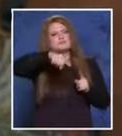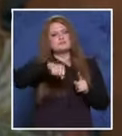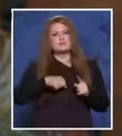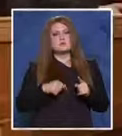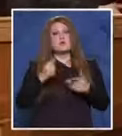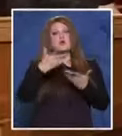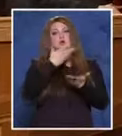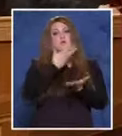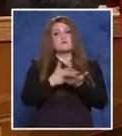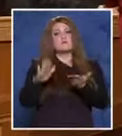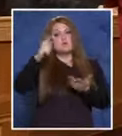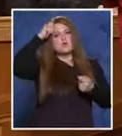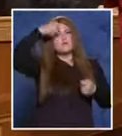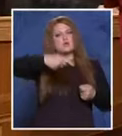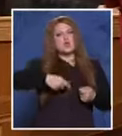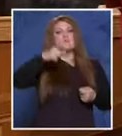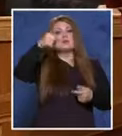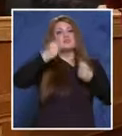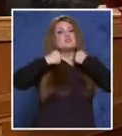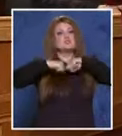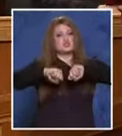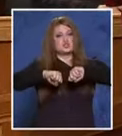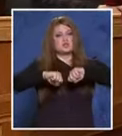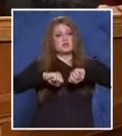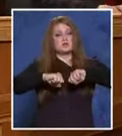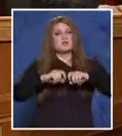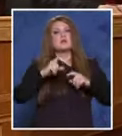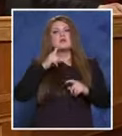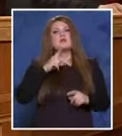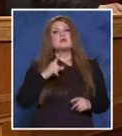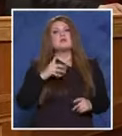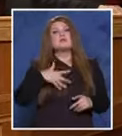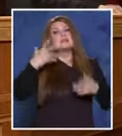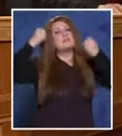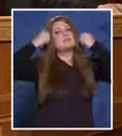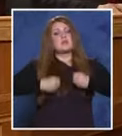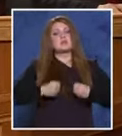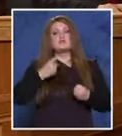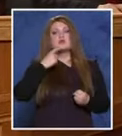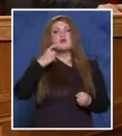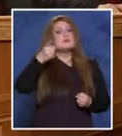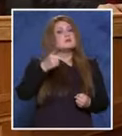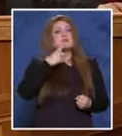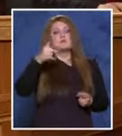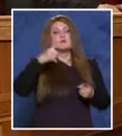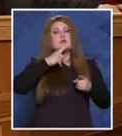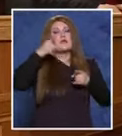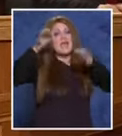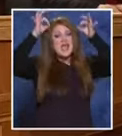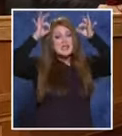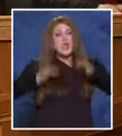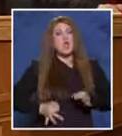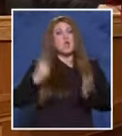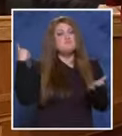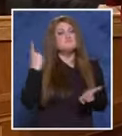да отхвърлите категорично уважаема госпожо Съдя защитата на подслабимите. Отекчаващи вината обстоятелства са категорични